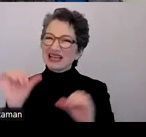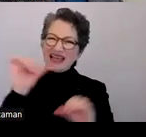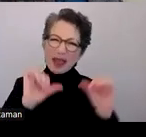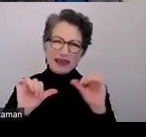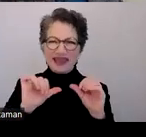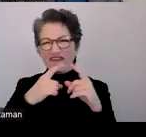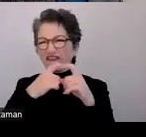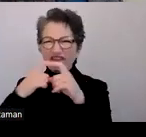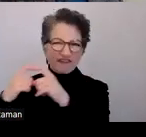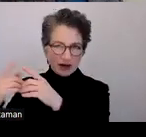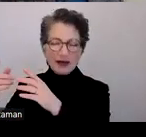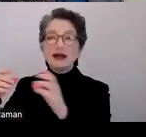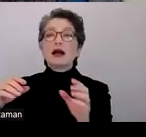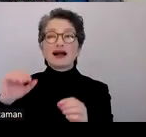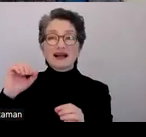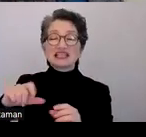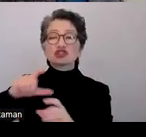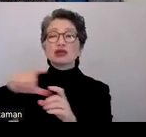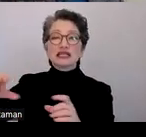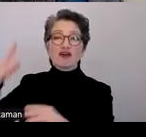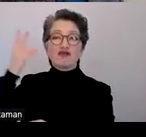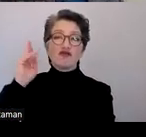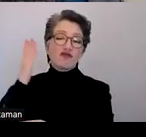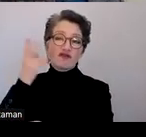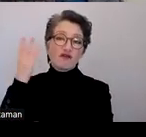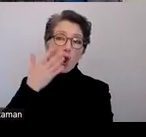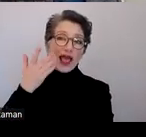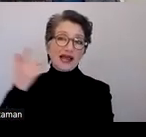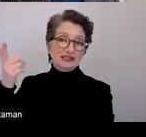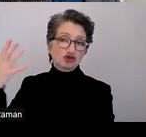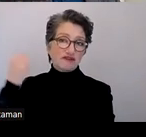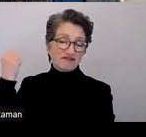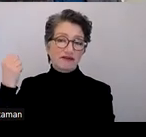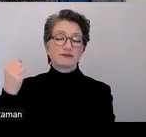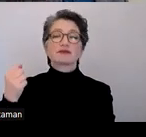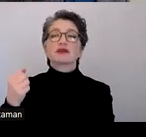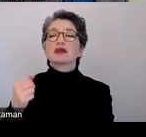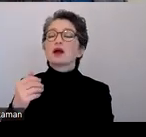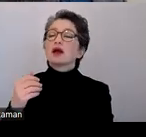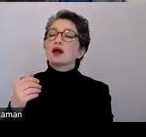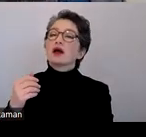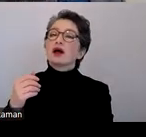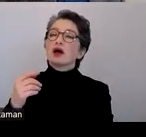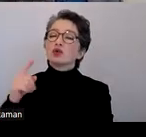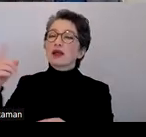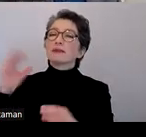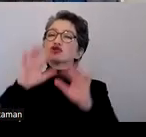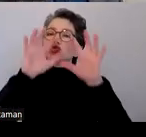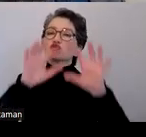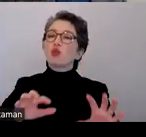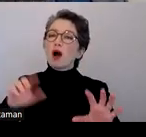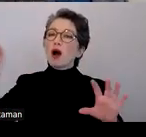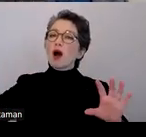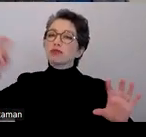der Struktur entlang gehen und sich praktisch